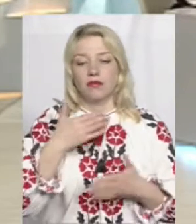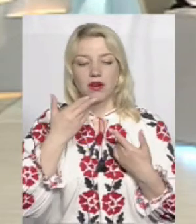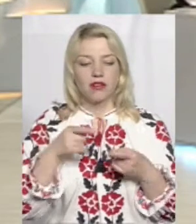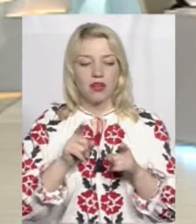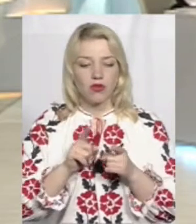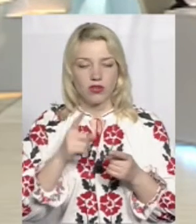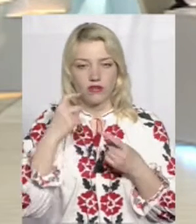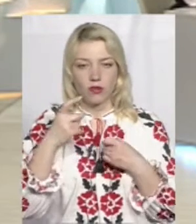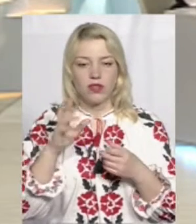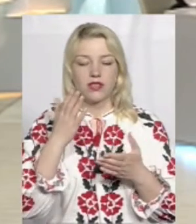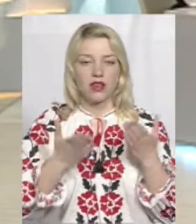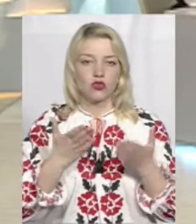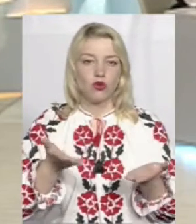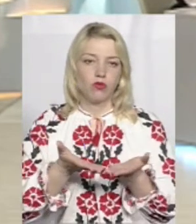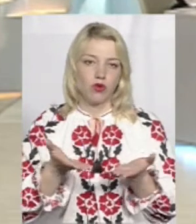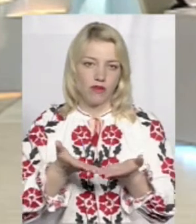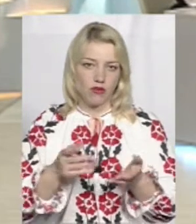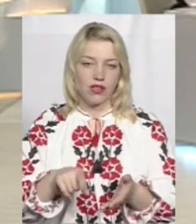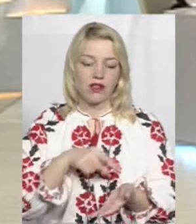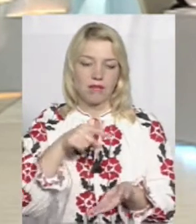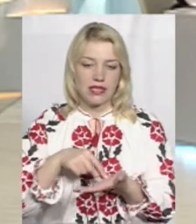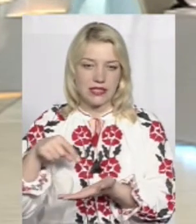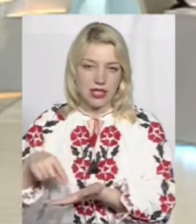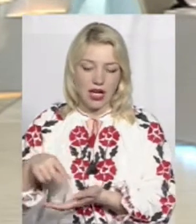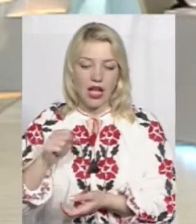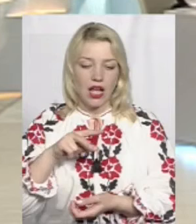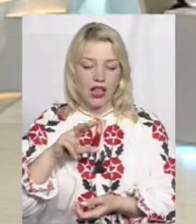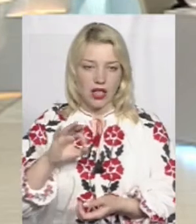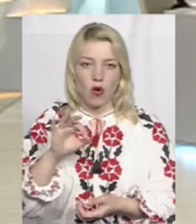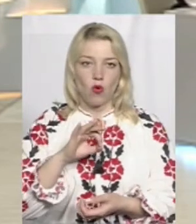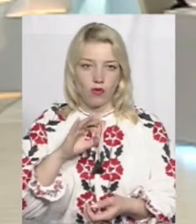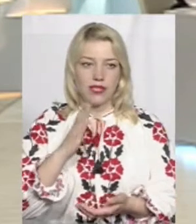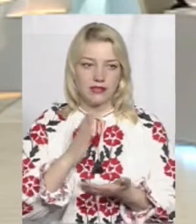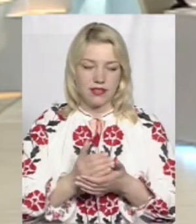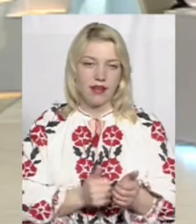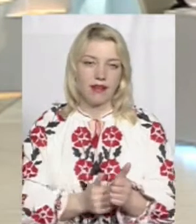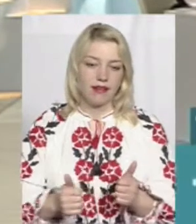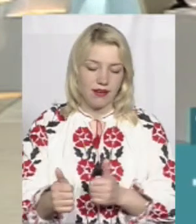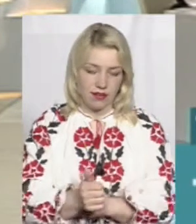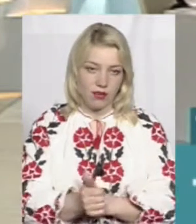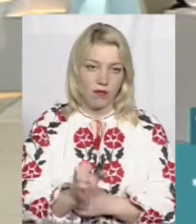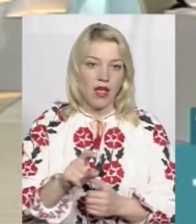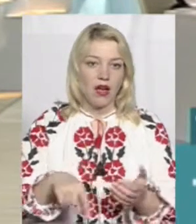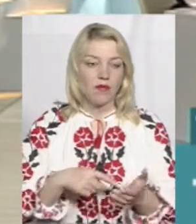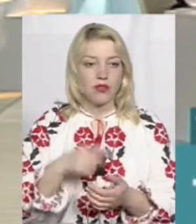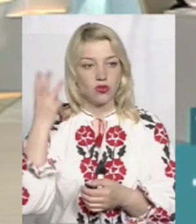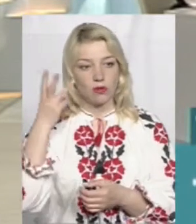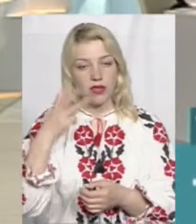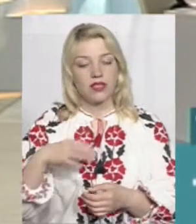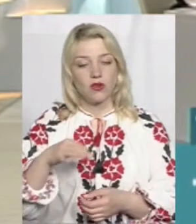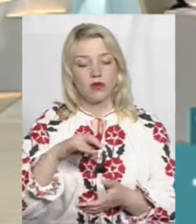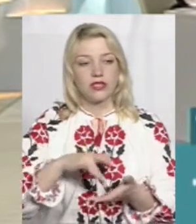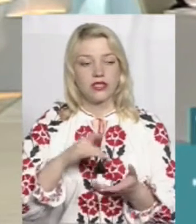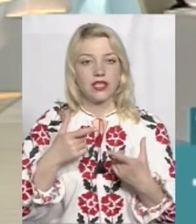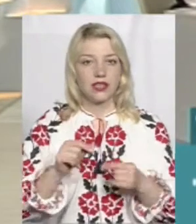порівнювати міста, але область на даний час є лідером. Ну а місто Хмельницьке як обласний центр,